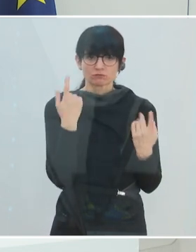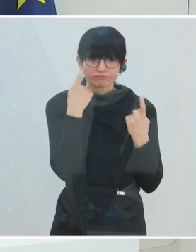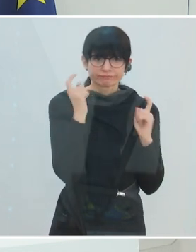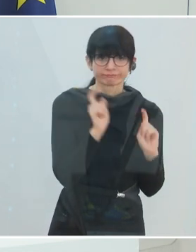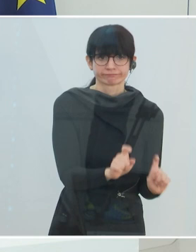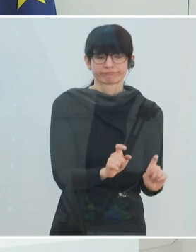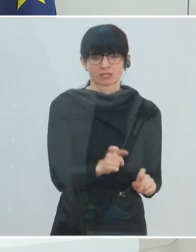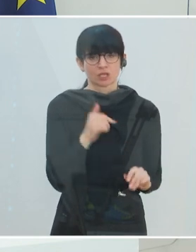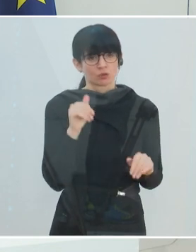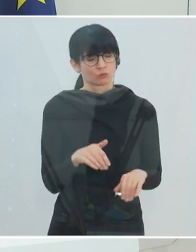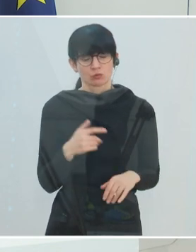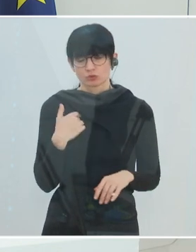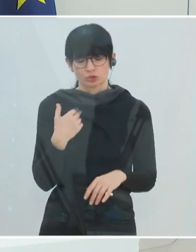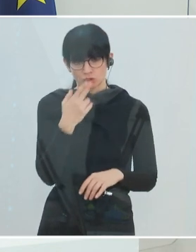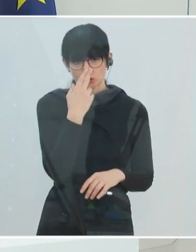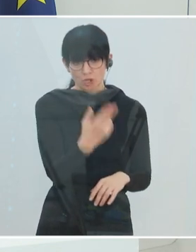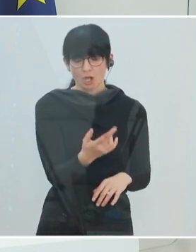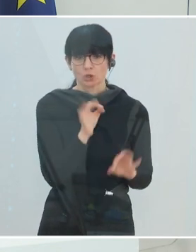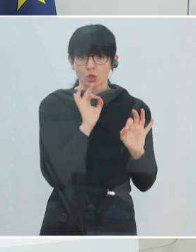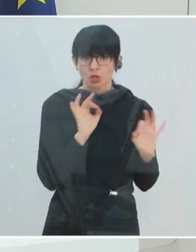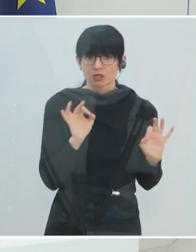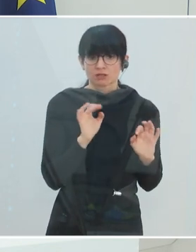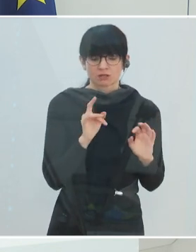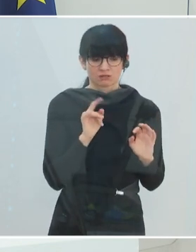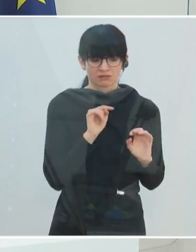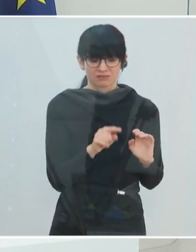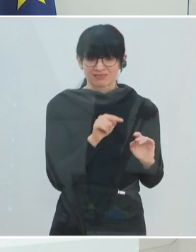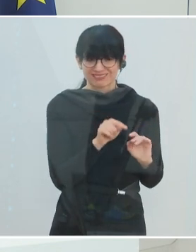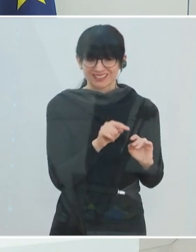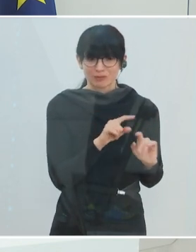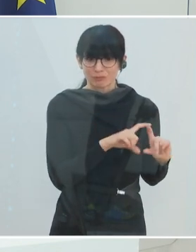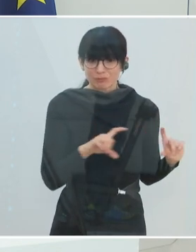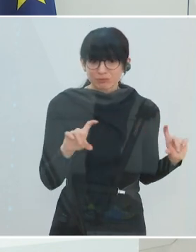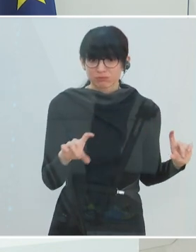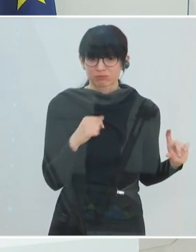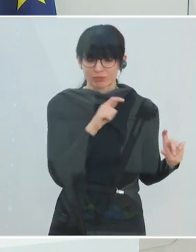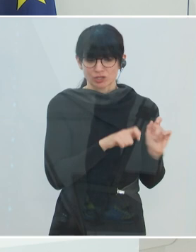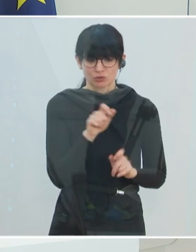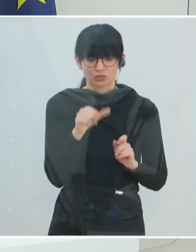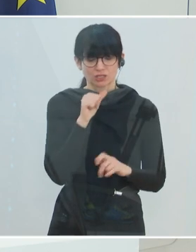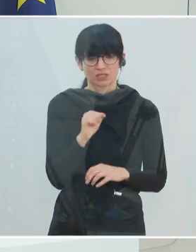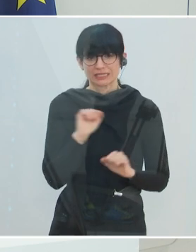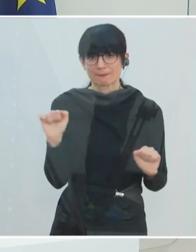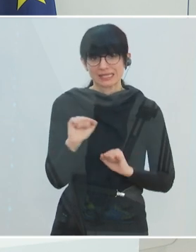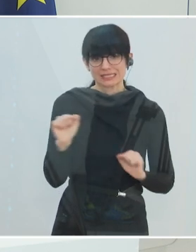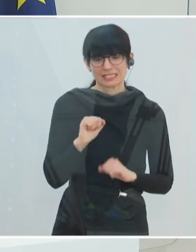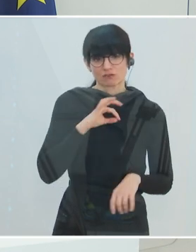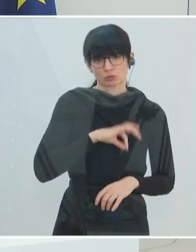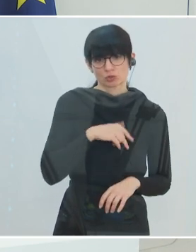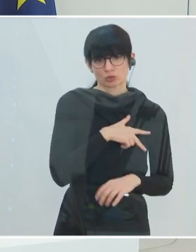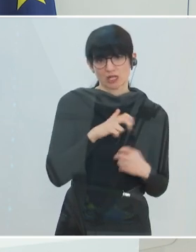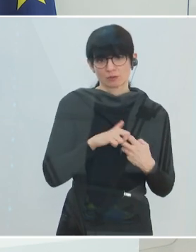müssen also versuchen zu verhindern, dass überhaupt Menschen in eine Situation kommen, dass sie massive psychosoziale Probleme